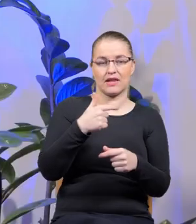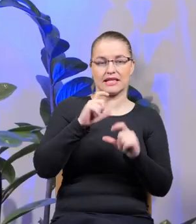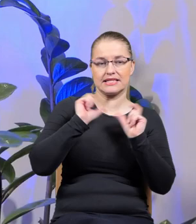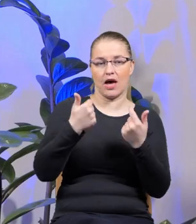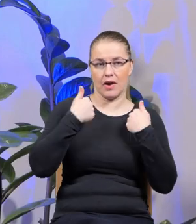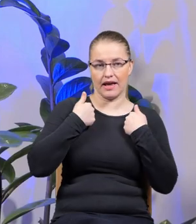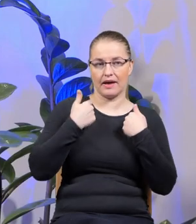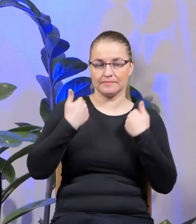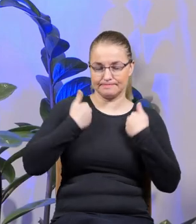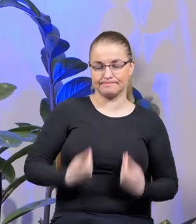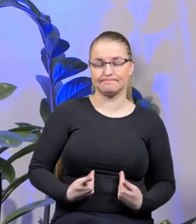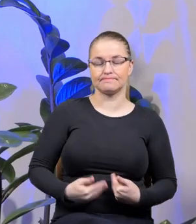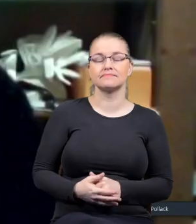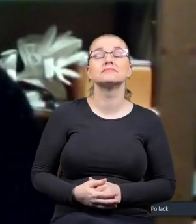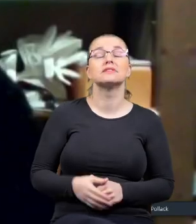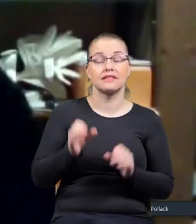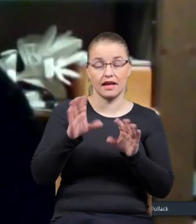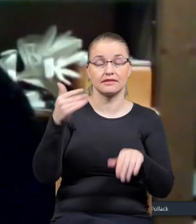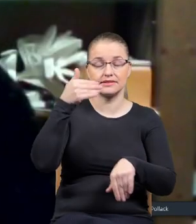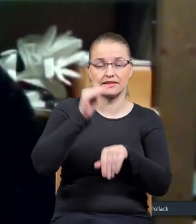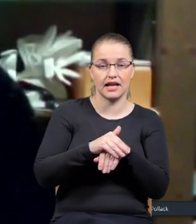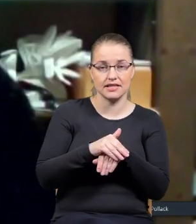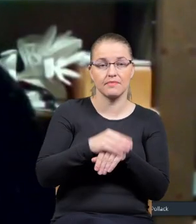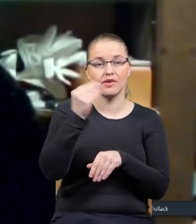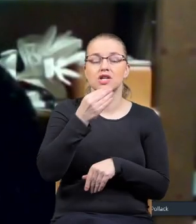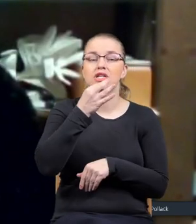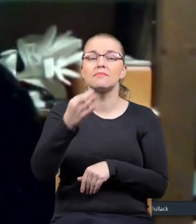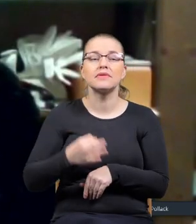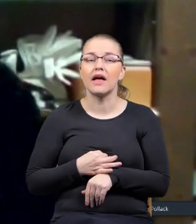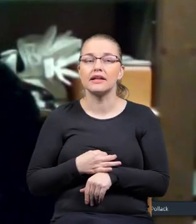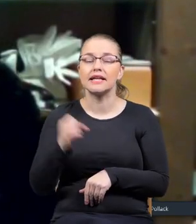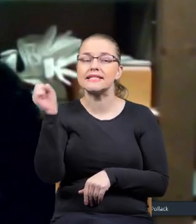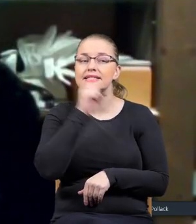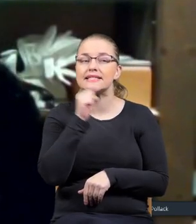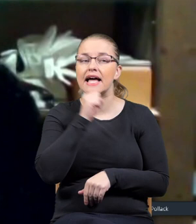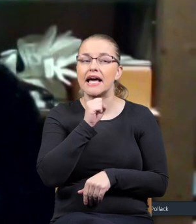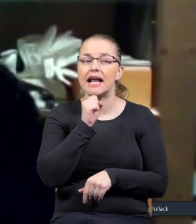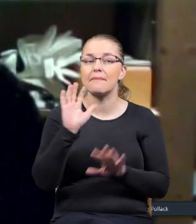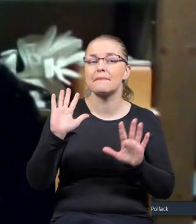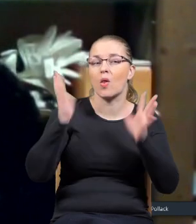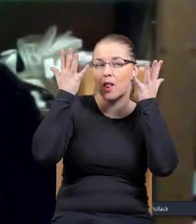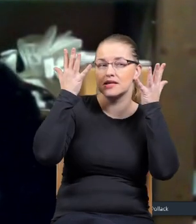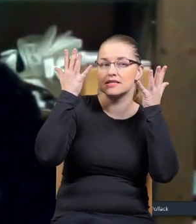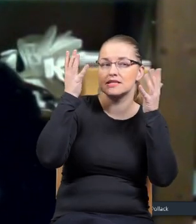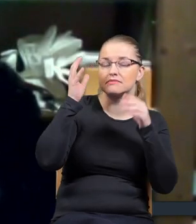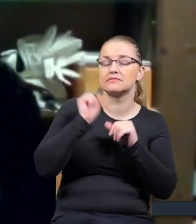No, zupełnie się zgadzam. I oczywiście zostaje jeszcze pytanie, czy te stare formy protestów,